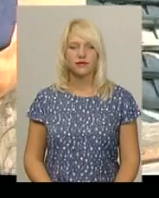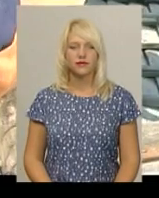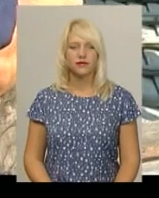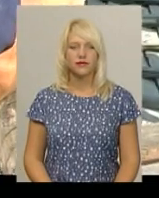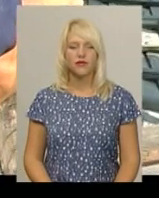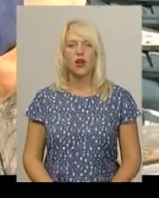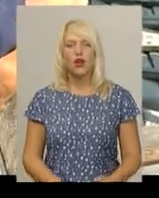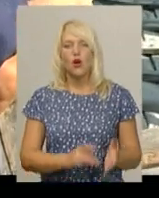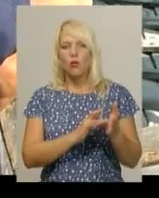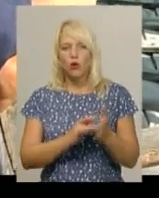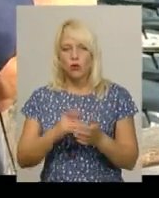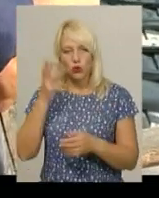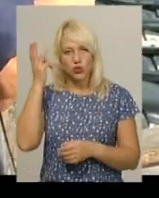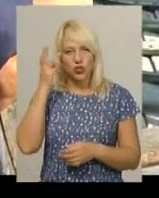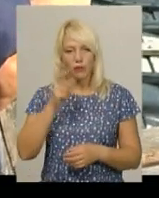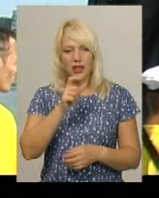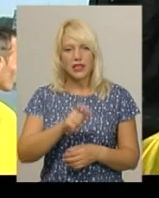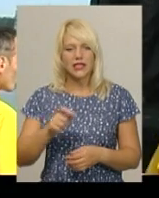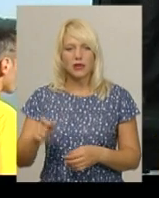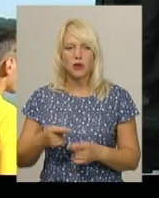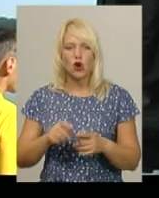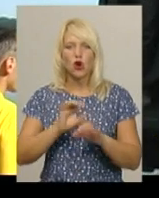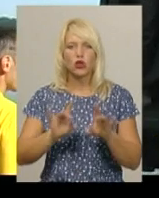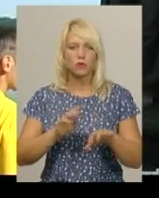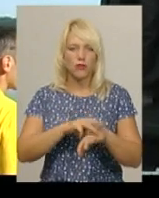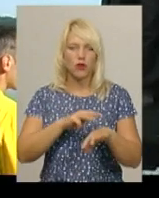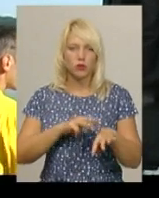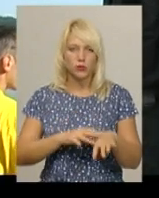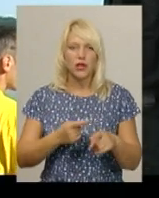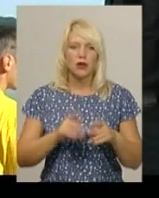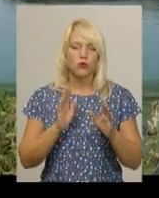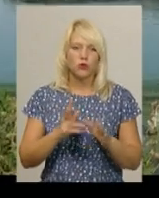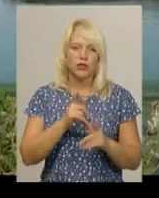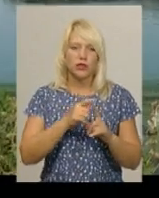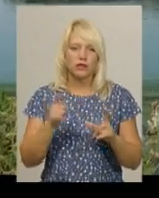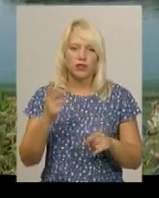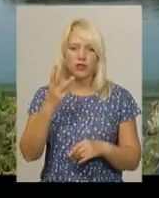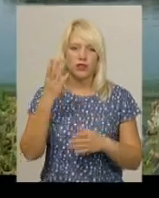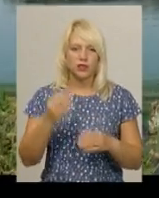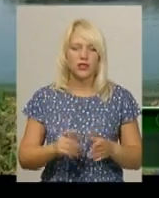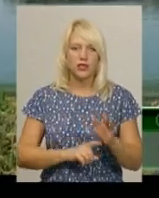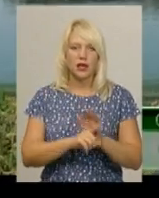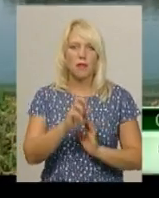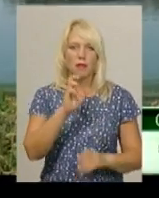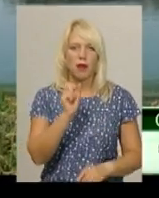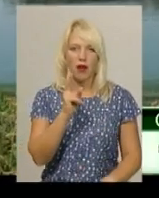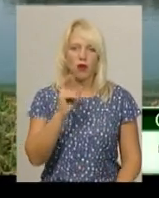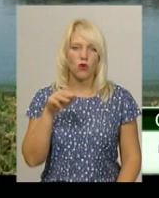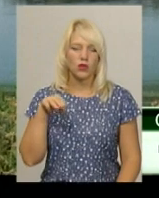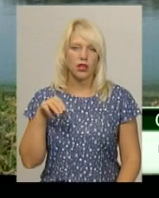Подорож хмельницьких мандрівників, розповів їх капітан Олександр Босенко, триватиме три дні. Стартуємо з Бакоти,